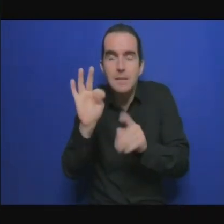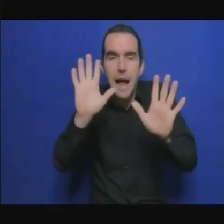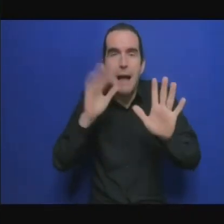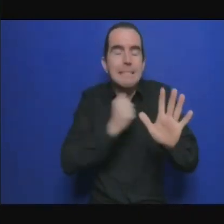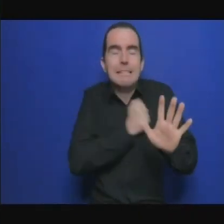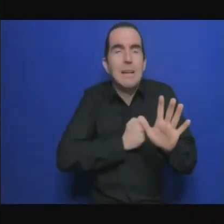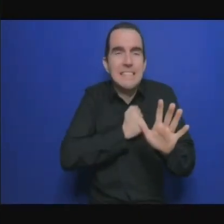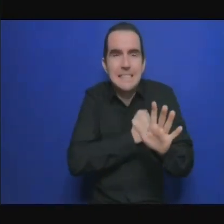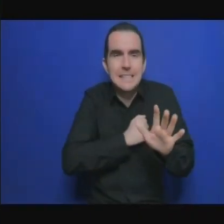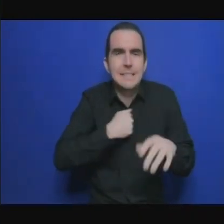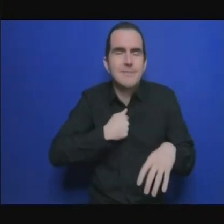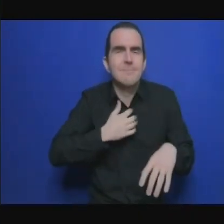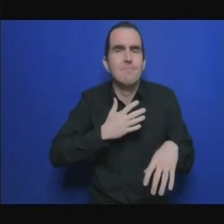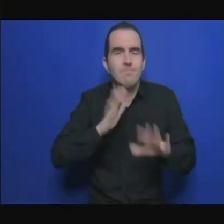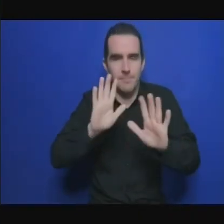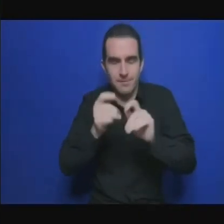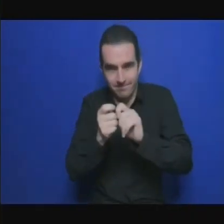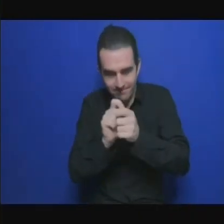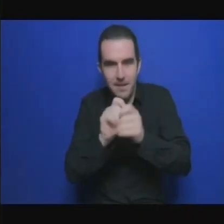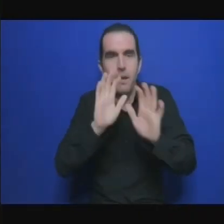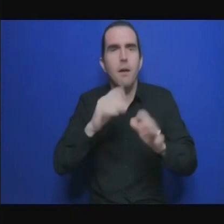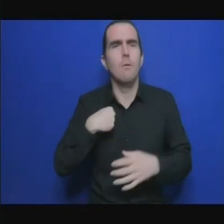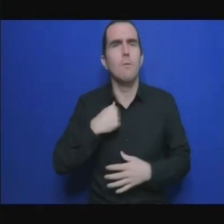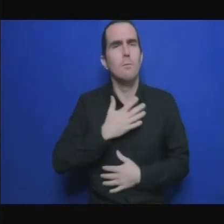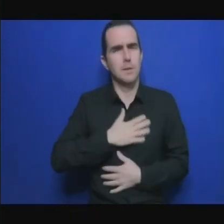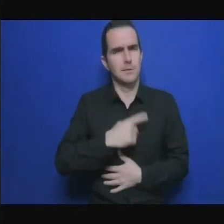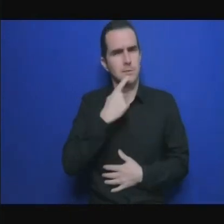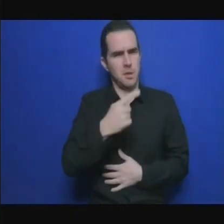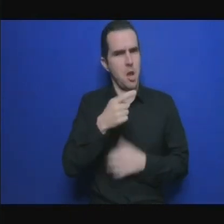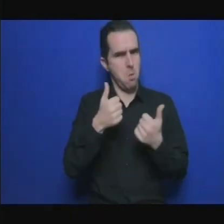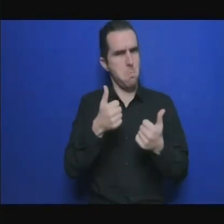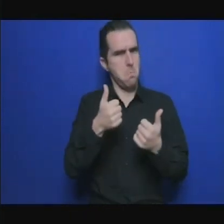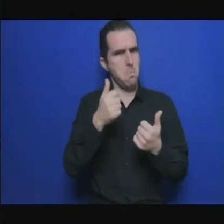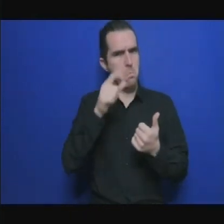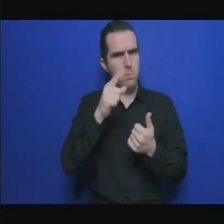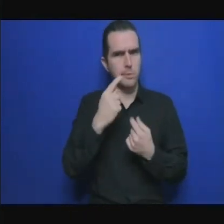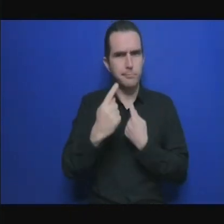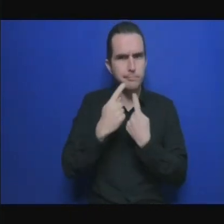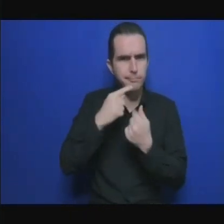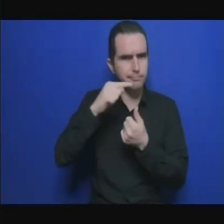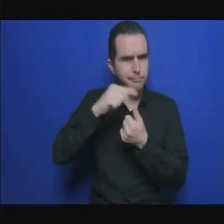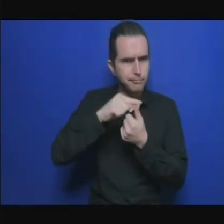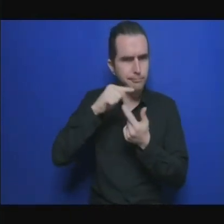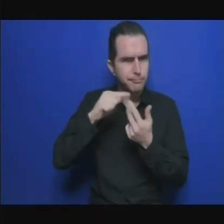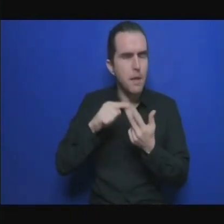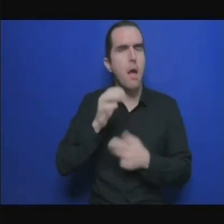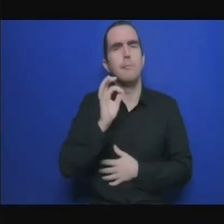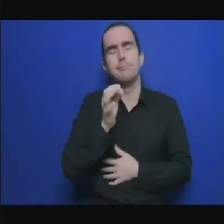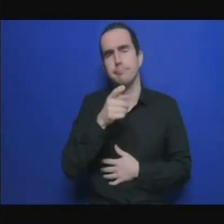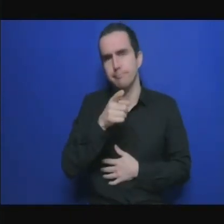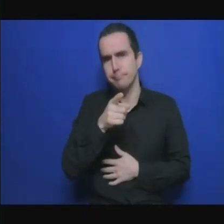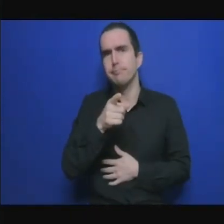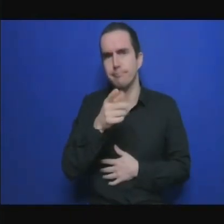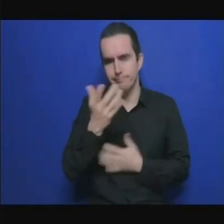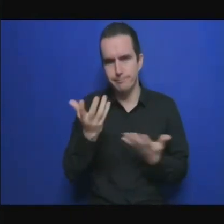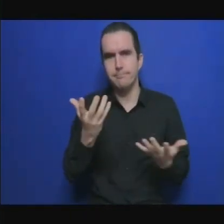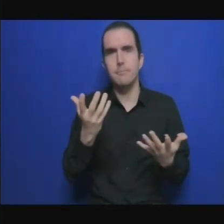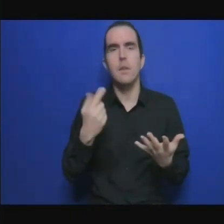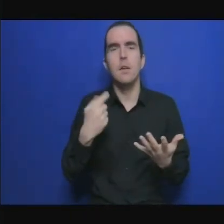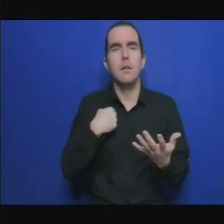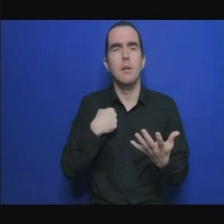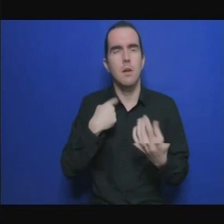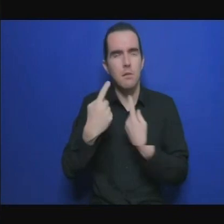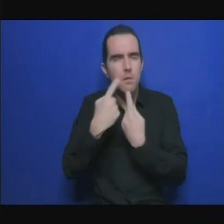chose de fondamental quand on parle de secteur public comme Albert a dit que le secteur privé c'est deux